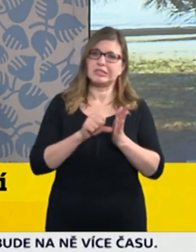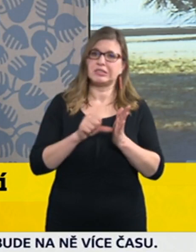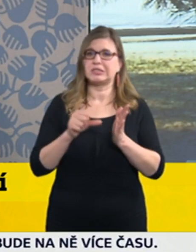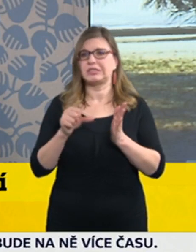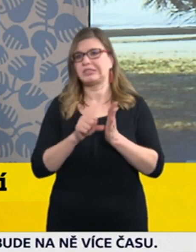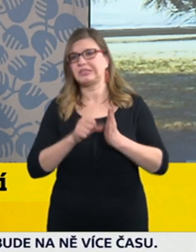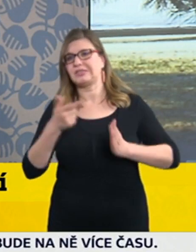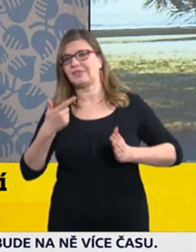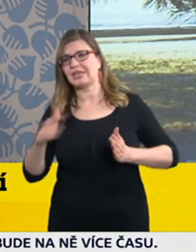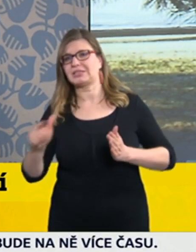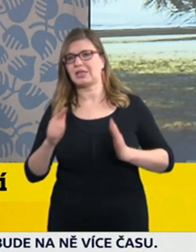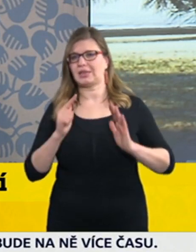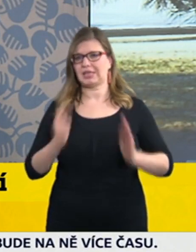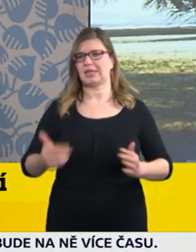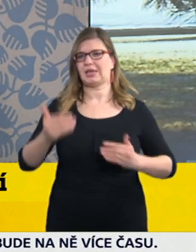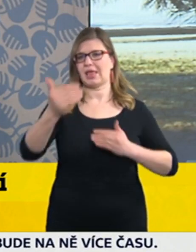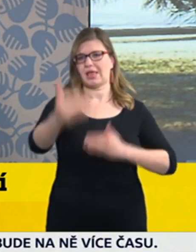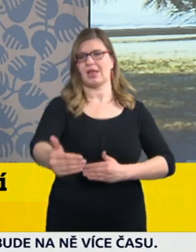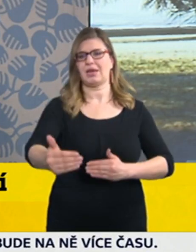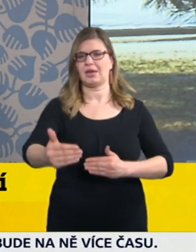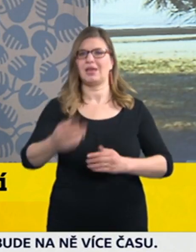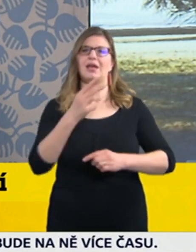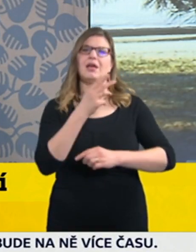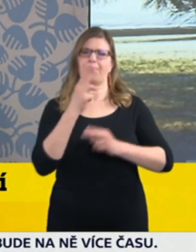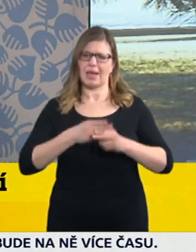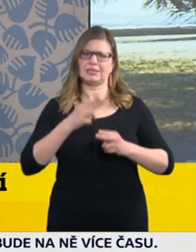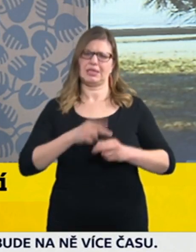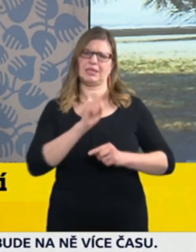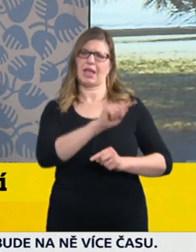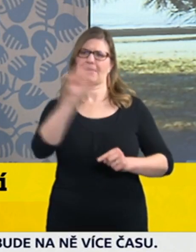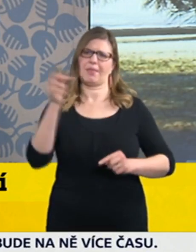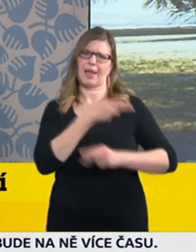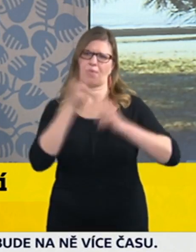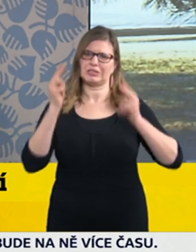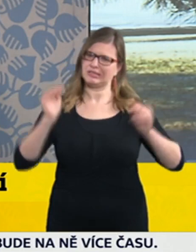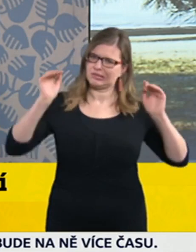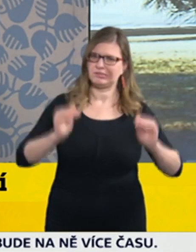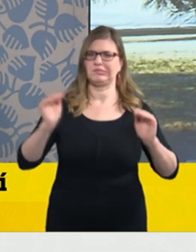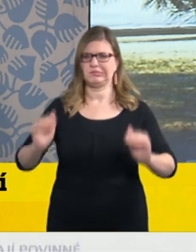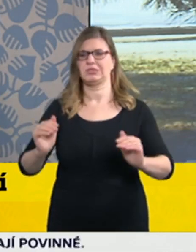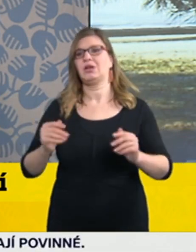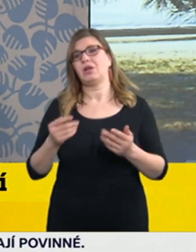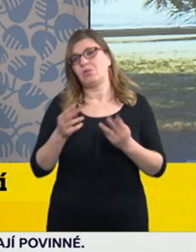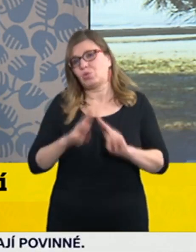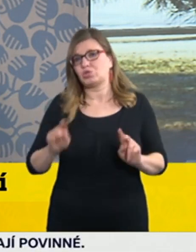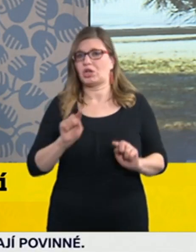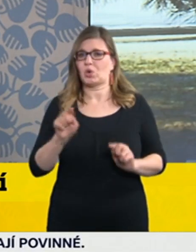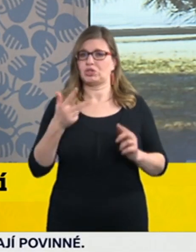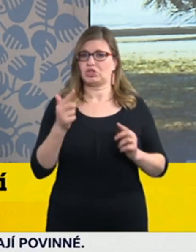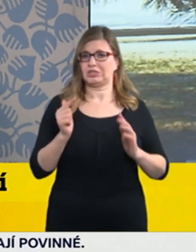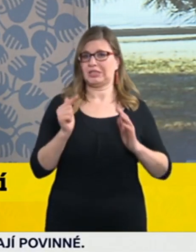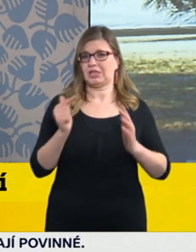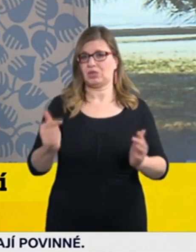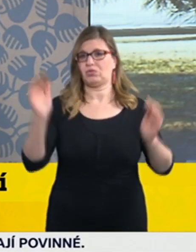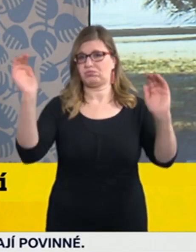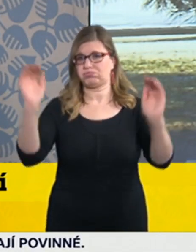těch nemocnicích. Takže to tomu odpovídá těm dvěma až třem týdnům. A máte pravdu, že v té době bude